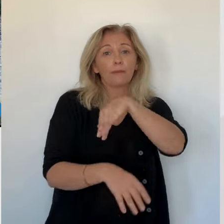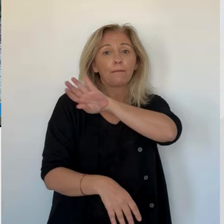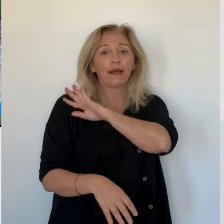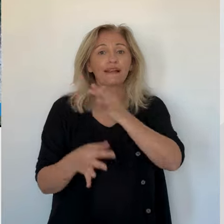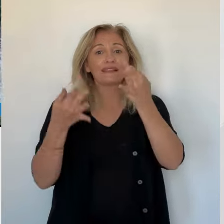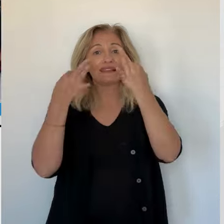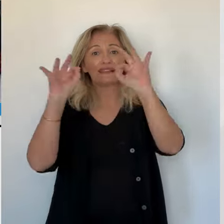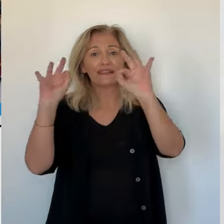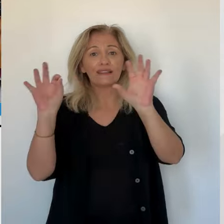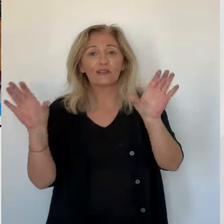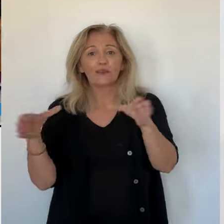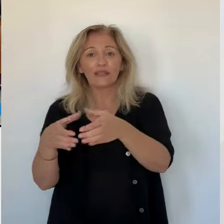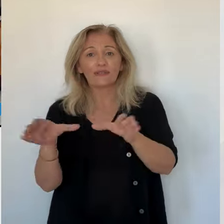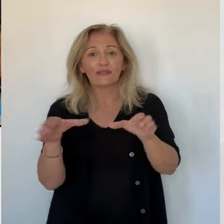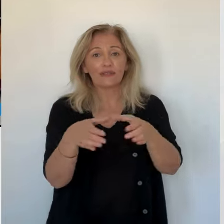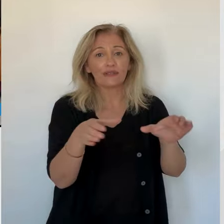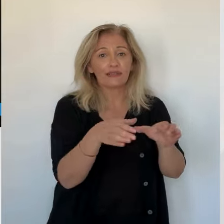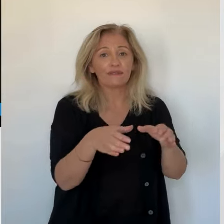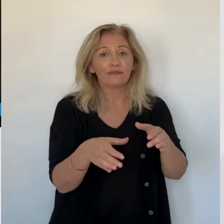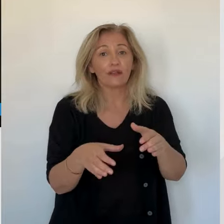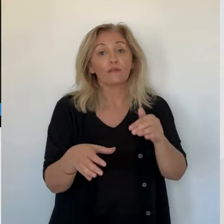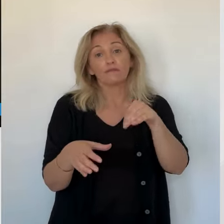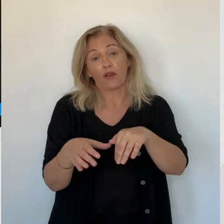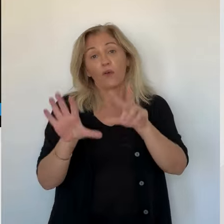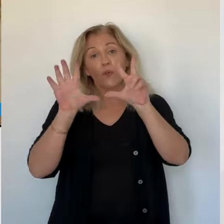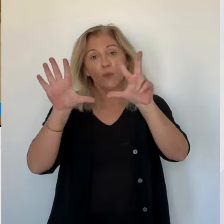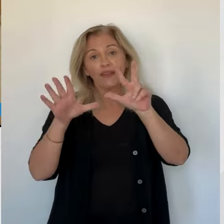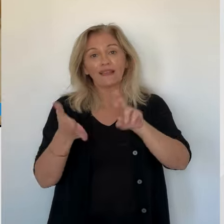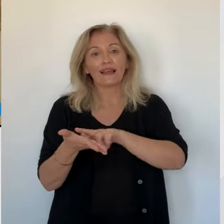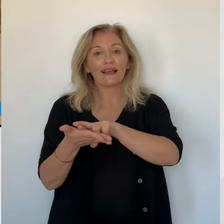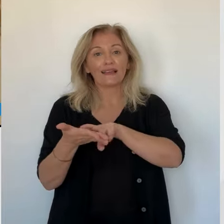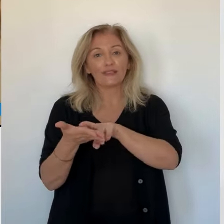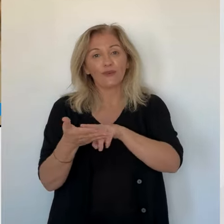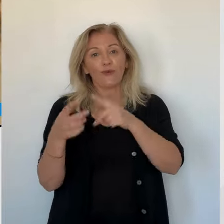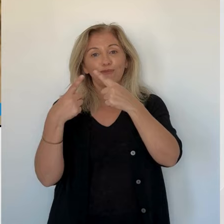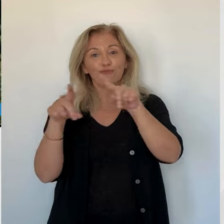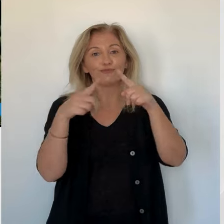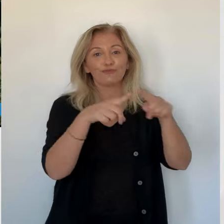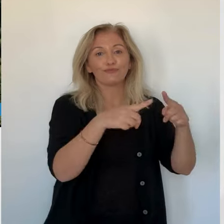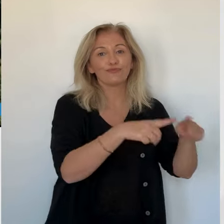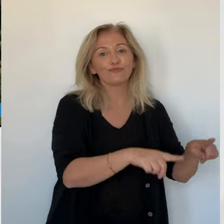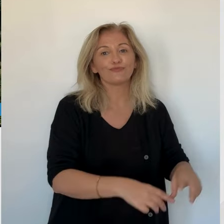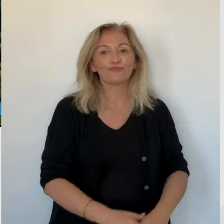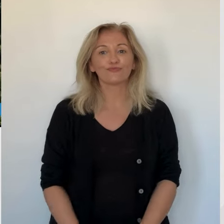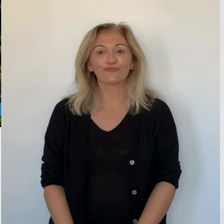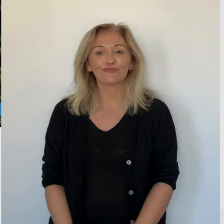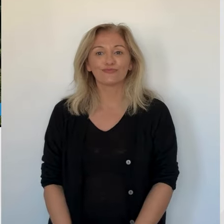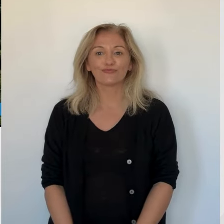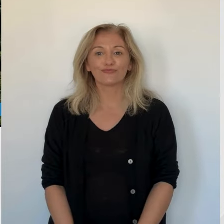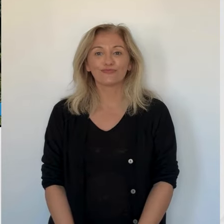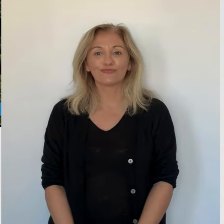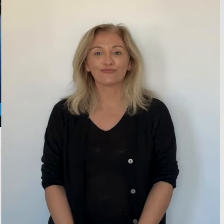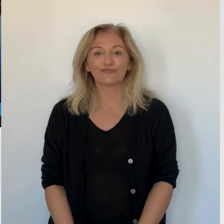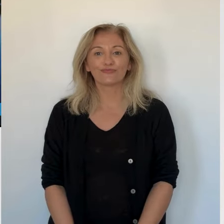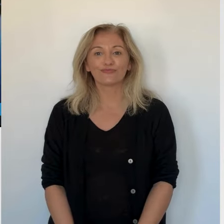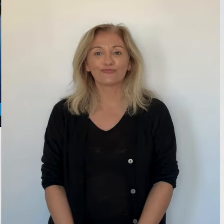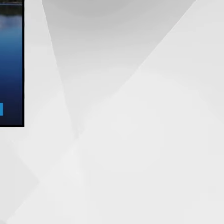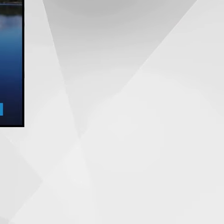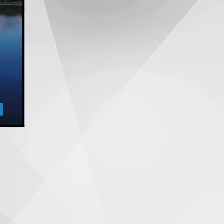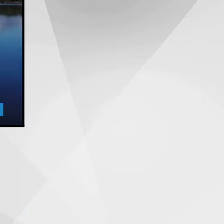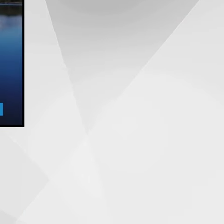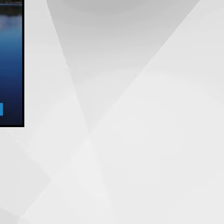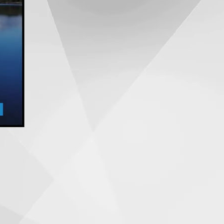Via Patrimonia est officiellement lancée cette année et doit durer 4 ans. En tout, une vingtaine de projets ont été présentés par 10